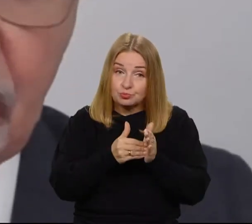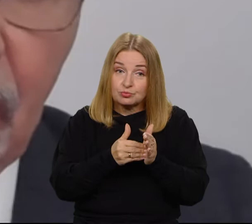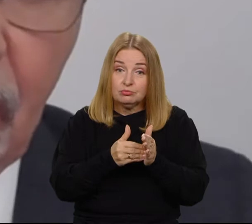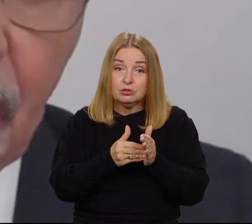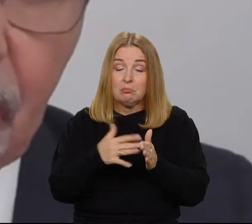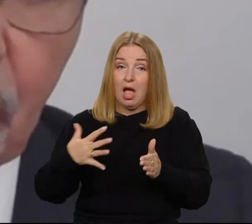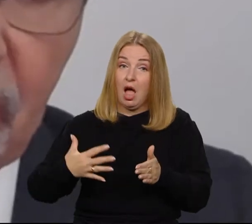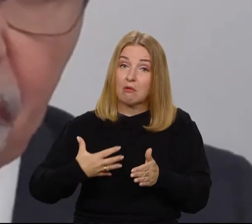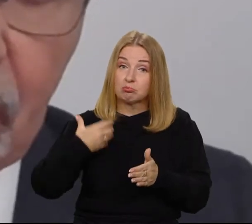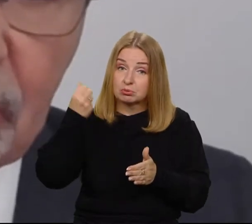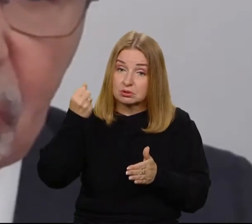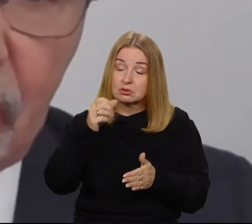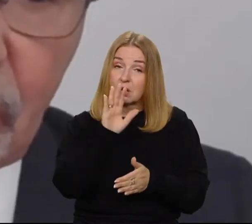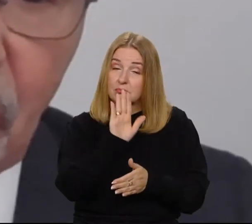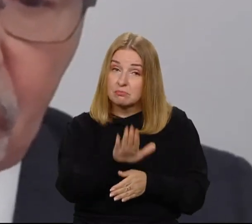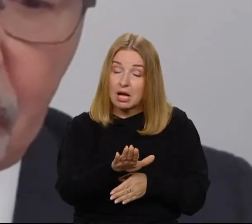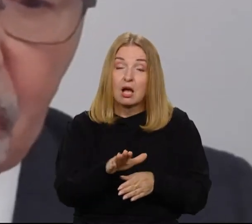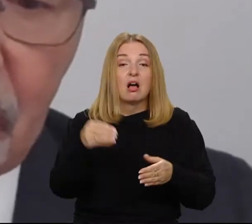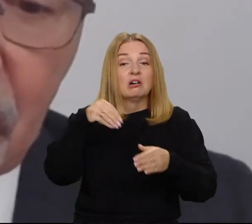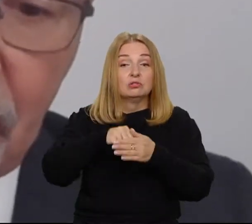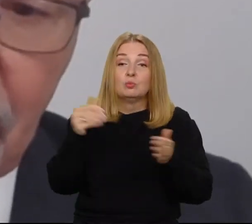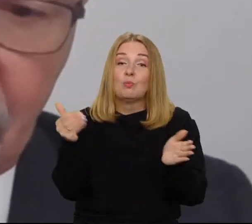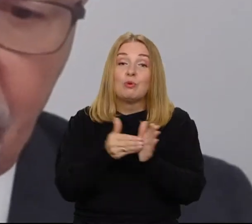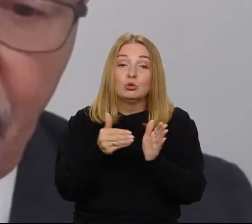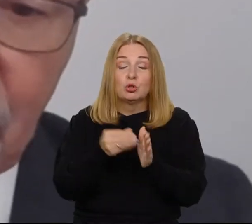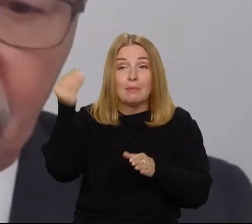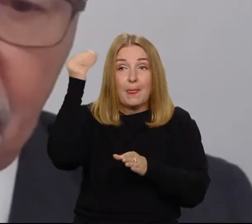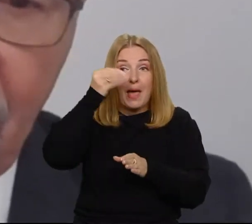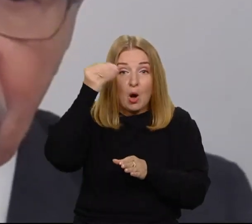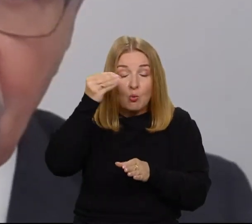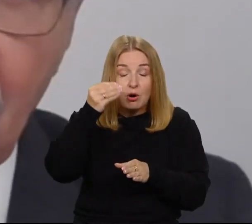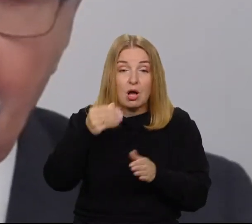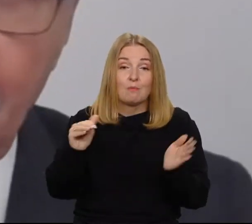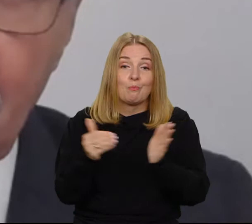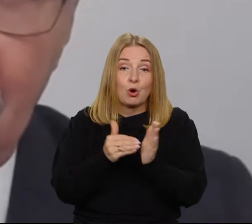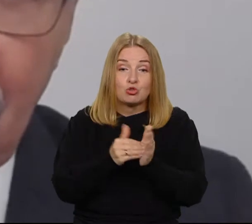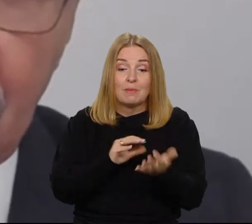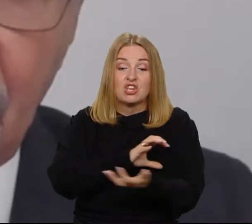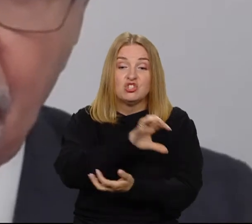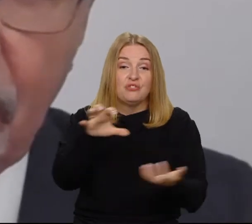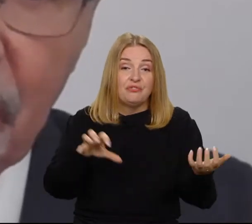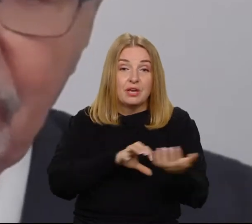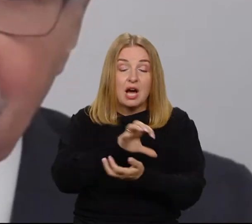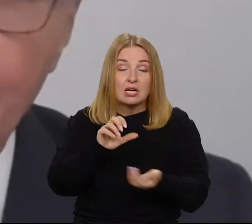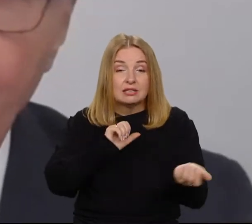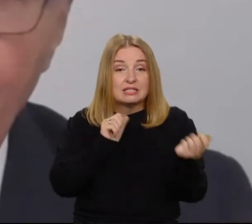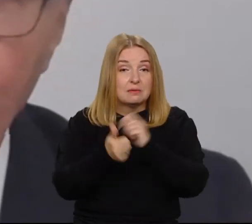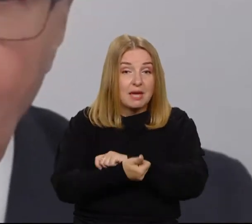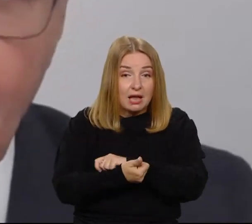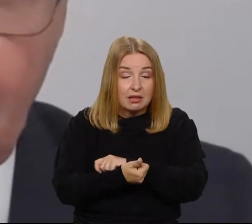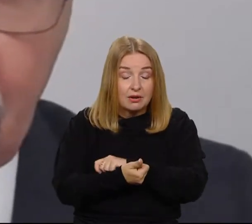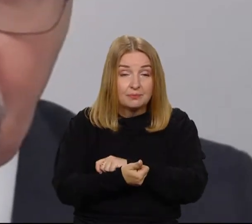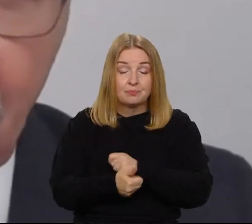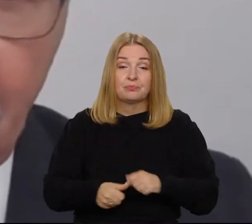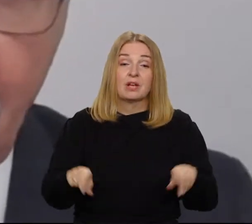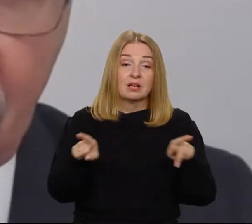ambicje, te, które związane są chociażby z tym, żeby świat, który mamy był zmieniany. Pan redaktor wspomniał na